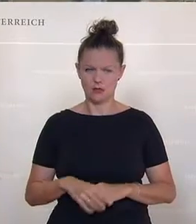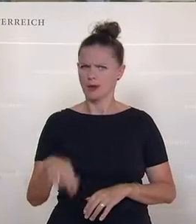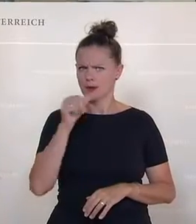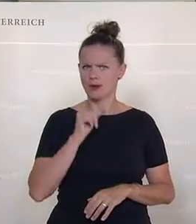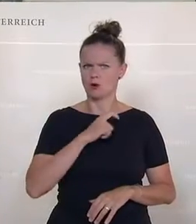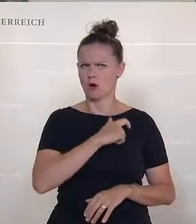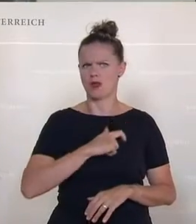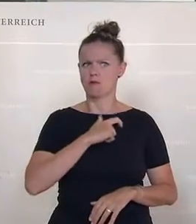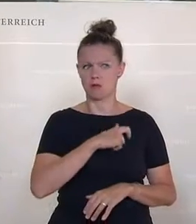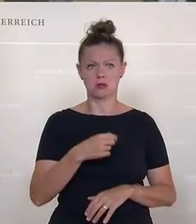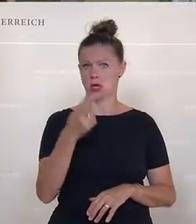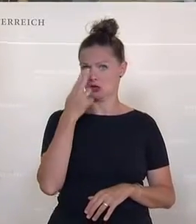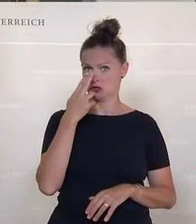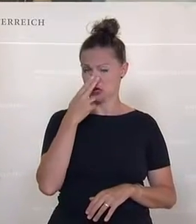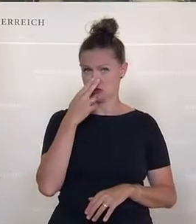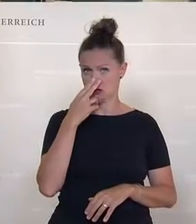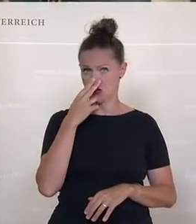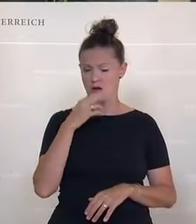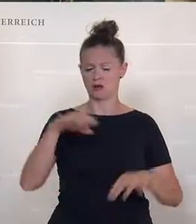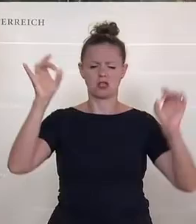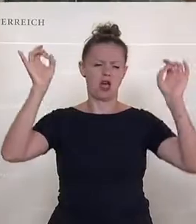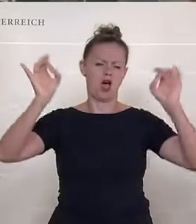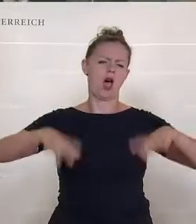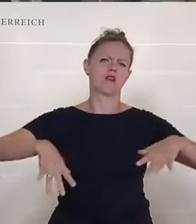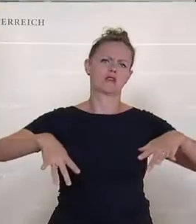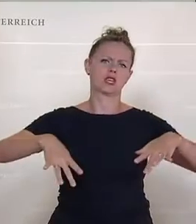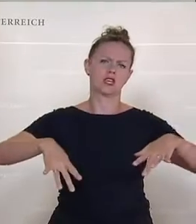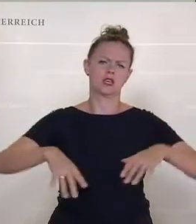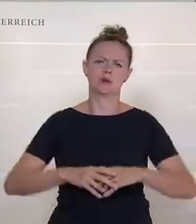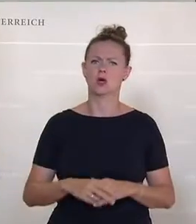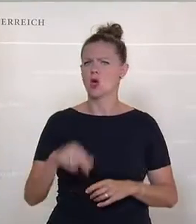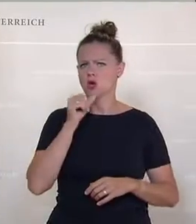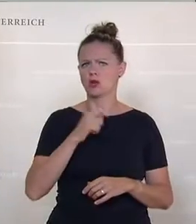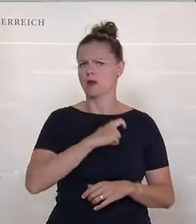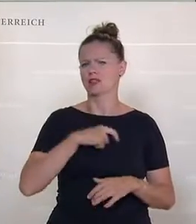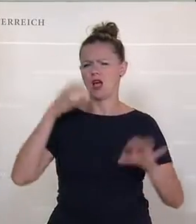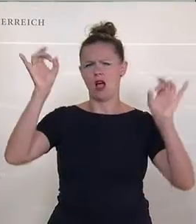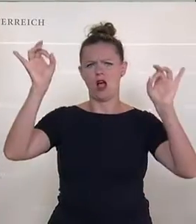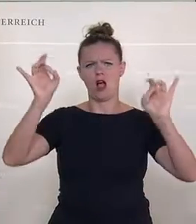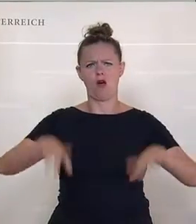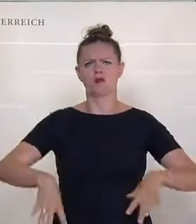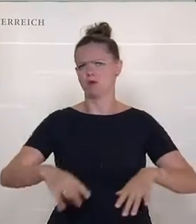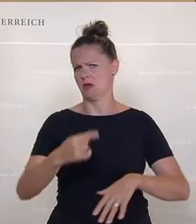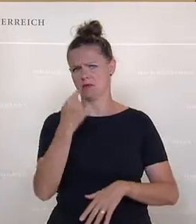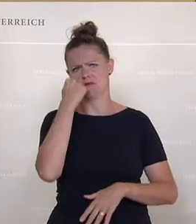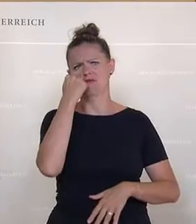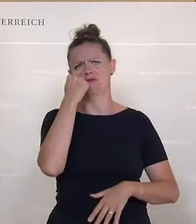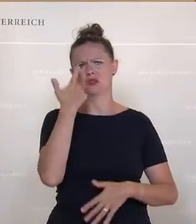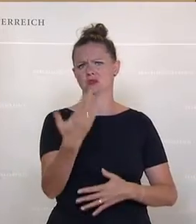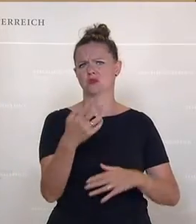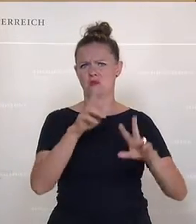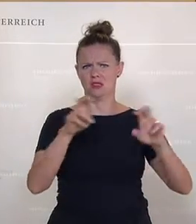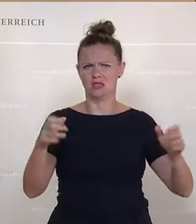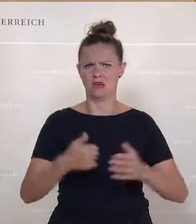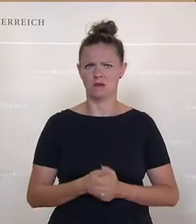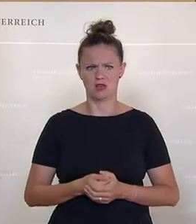haben sich offenbar aufgegeben. Die Grünen haben sich offenbar aufgegeben in dieser Frage.